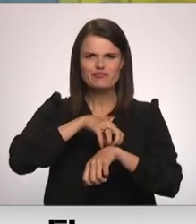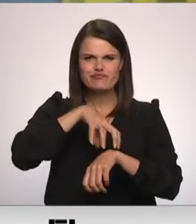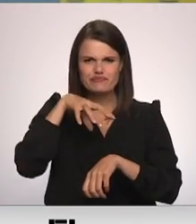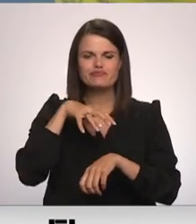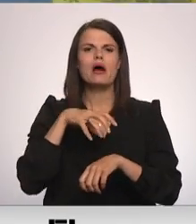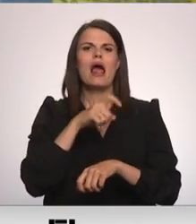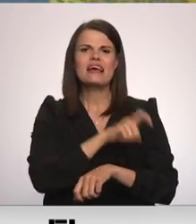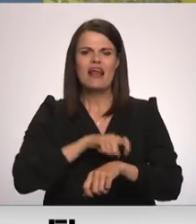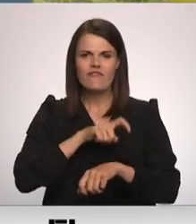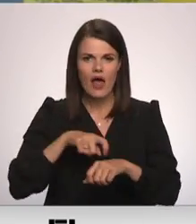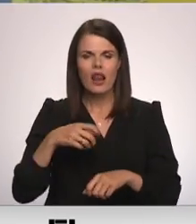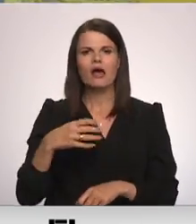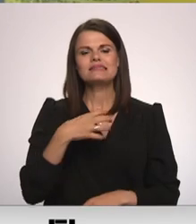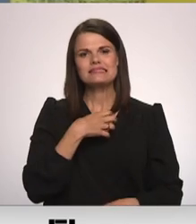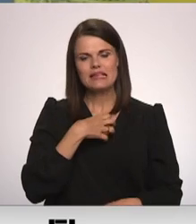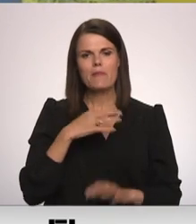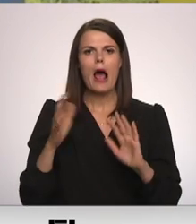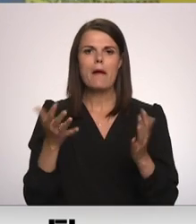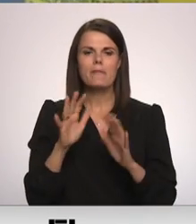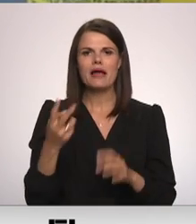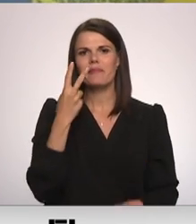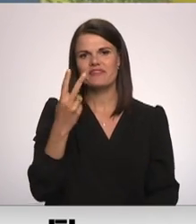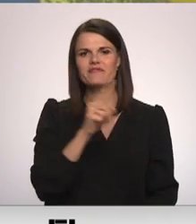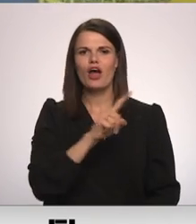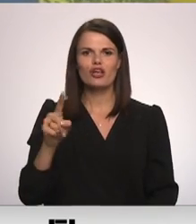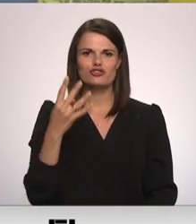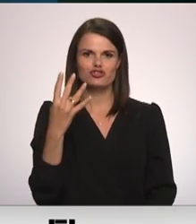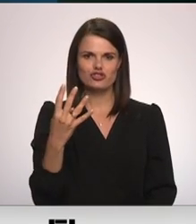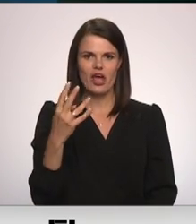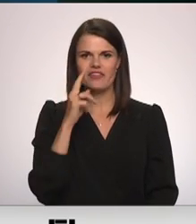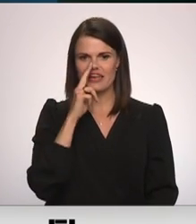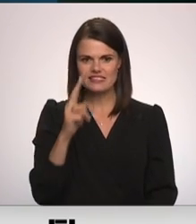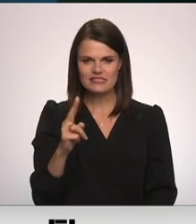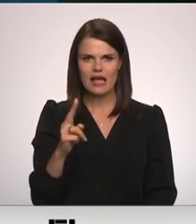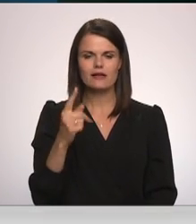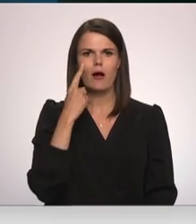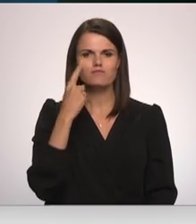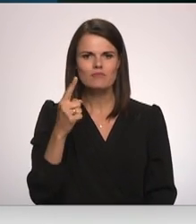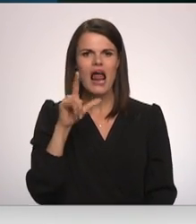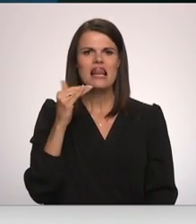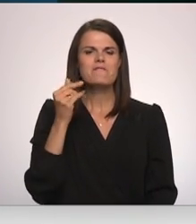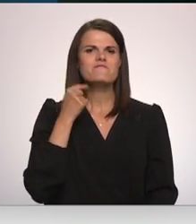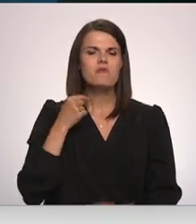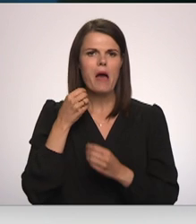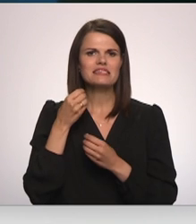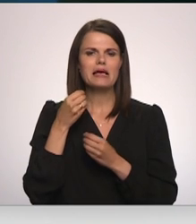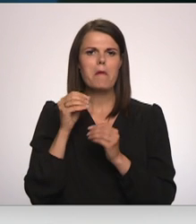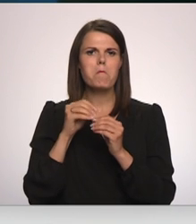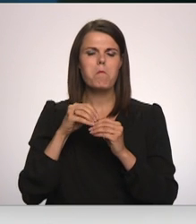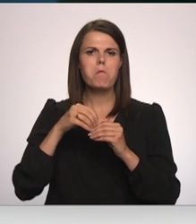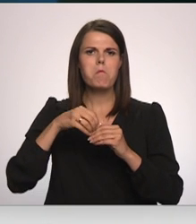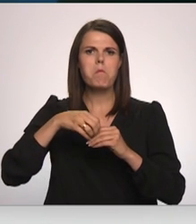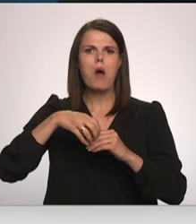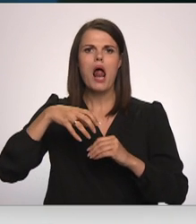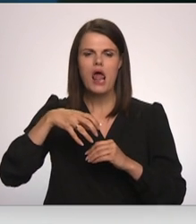slimība ilgs divas līdz četras nedēļas. Parādās un ir vērojami limfātiskie mezgli to palielināšanās. Un